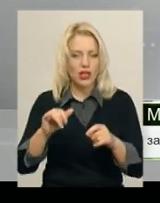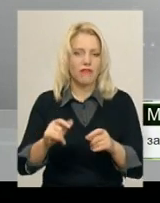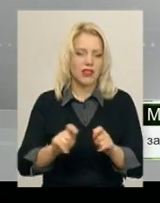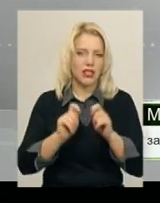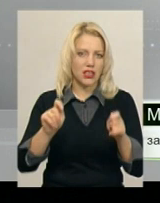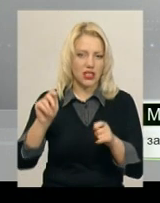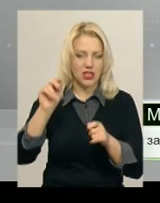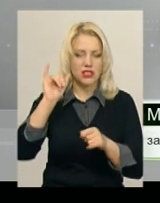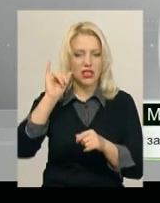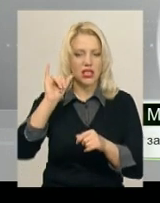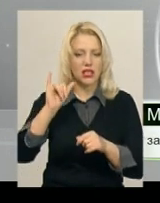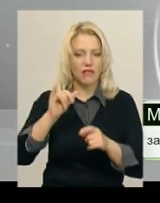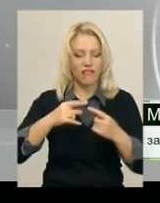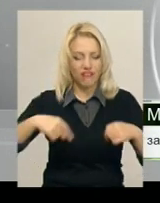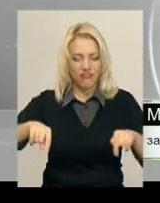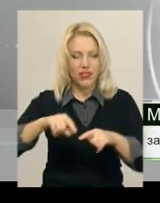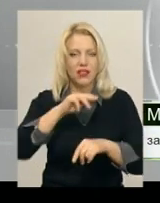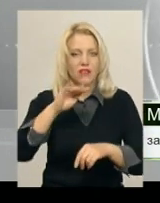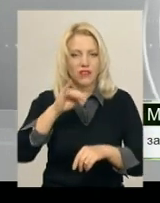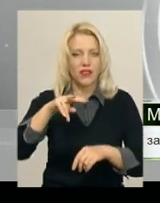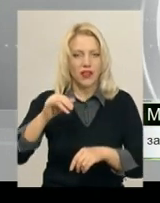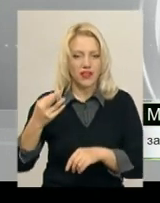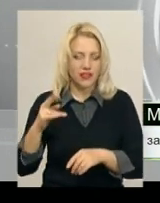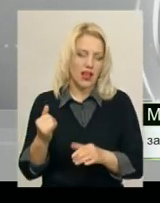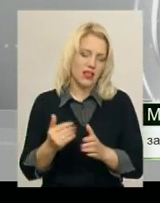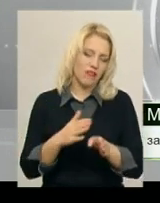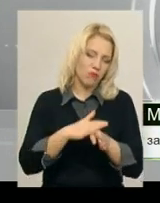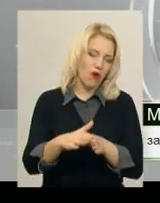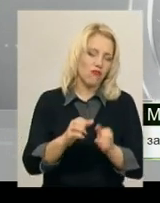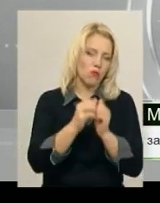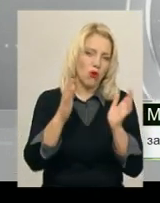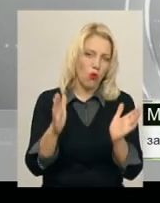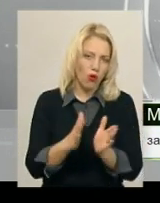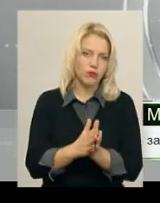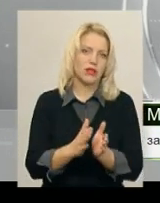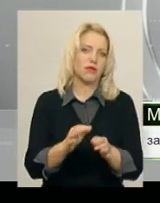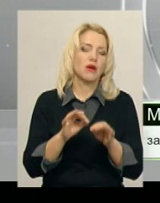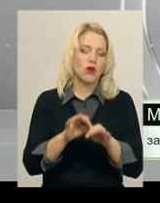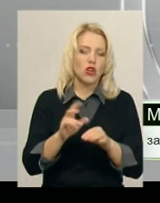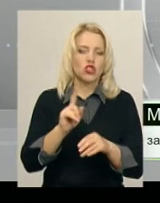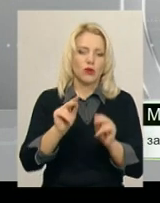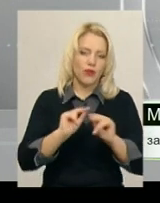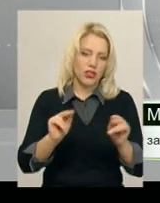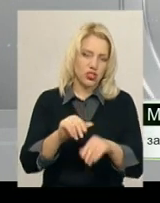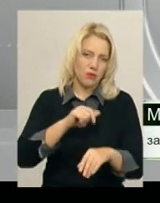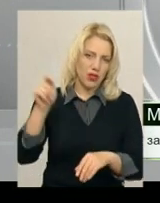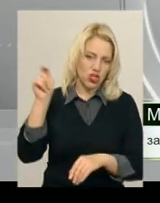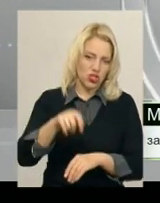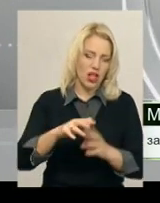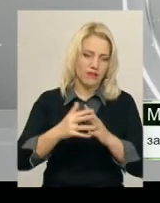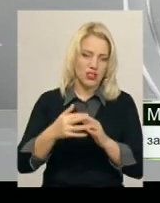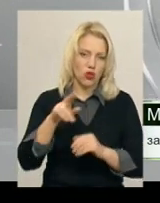навчання здійснювалось в повному обсязі і в такому режимі, як воно є на сьогодні. Тобто викладачі приїжджали до дітей в Давидківці і в школі